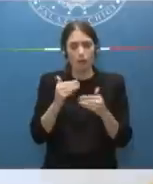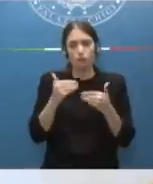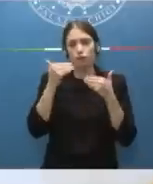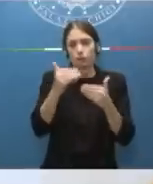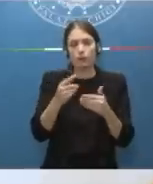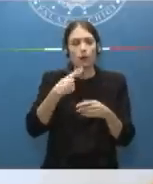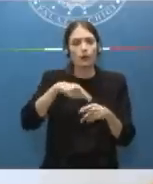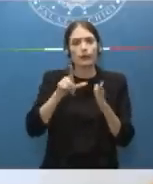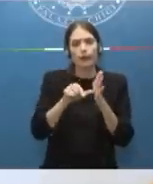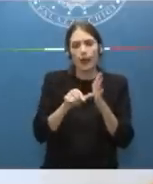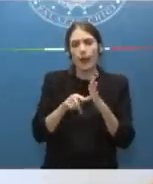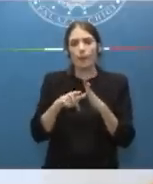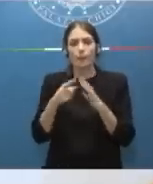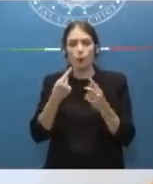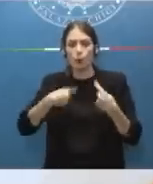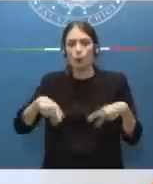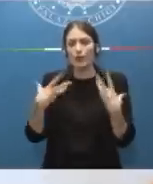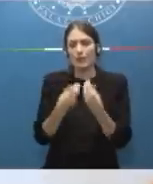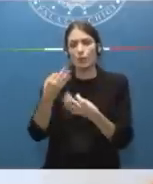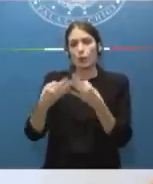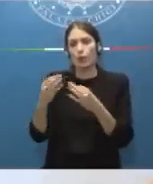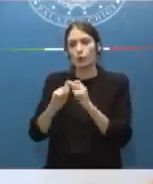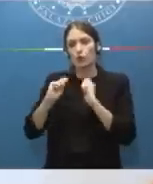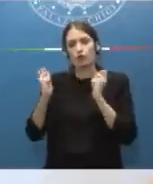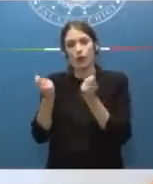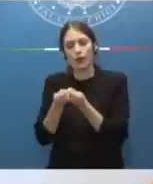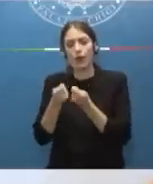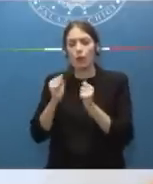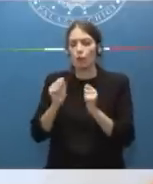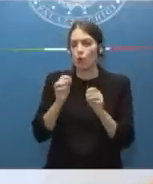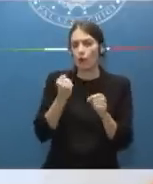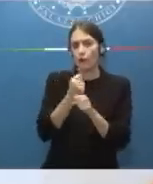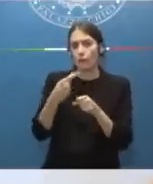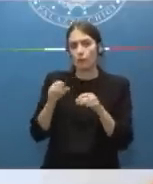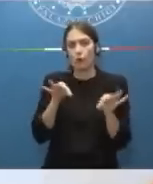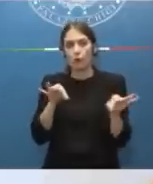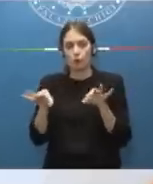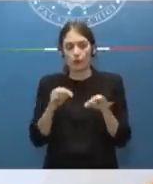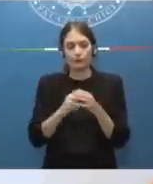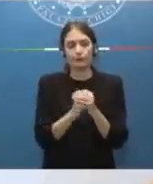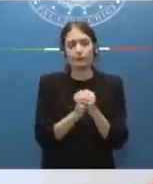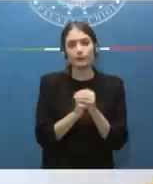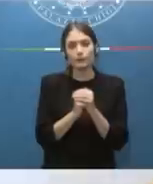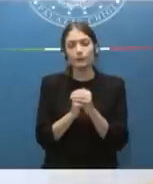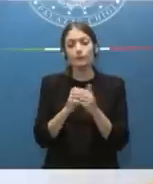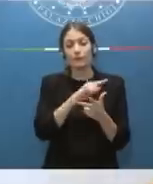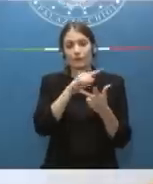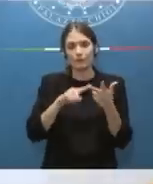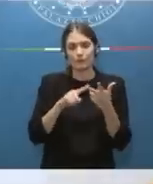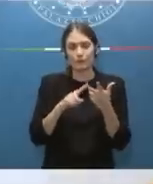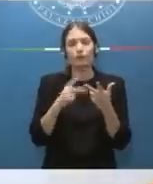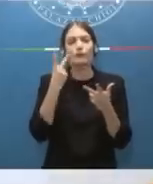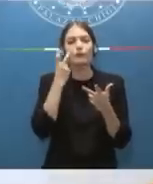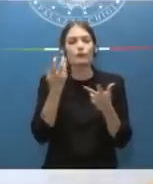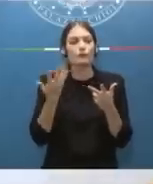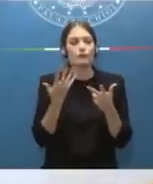anche una riunione con i procuratori generali, di coordinare questi lavori. Il terzo aspetto era quello, anch